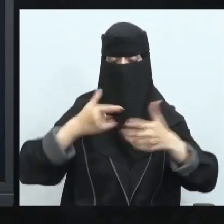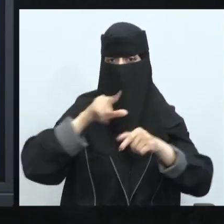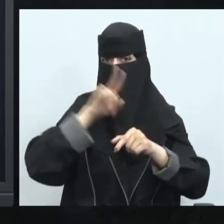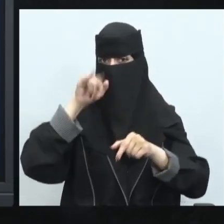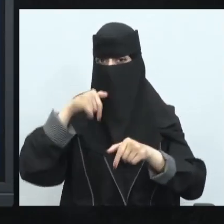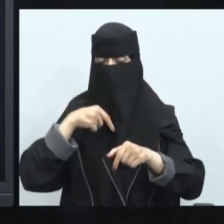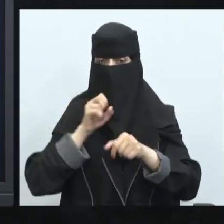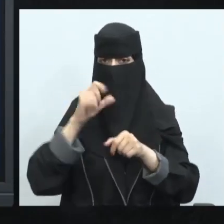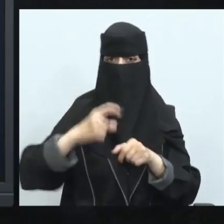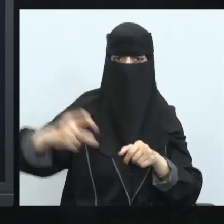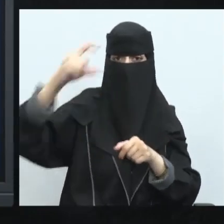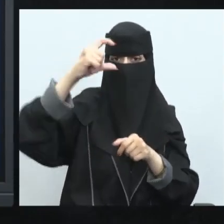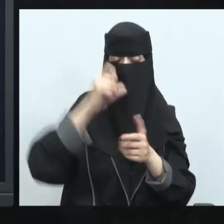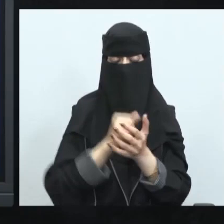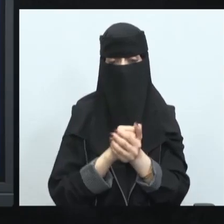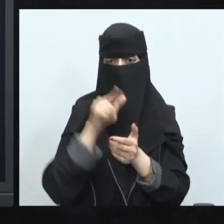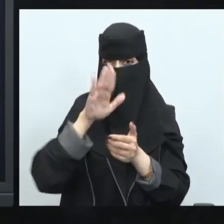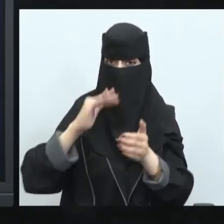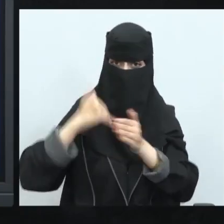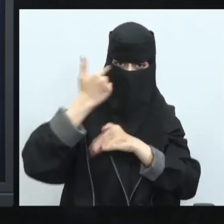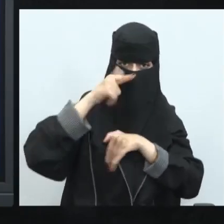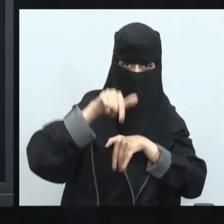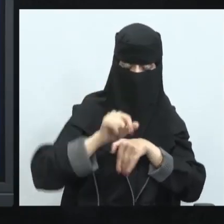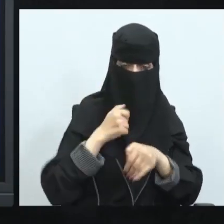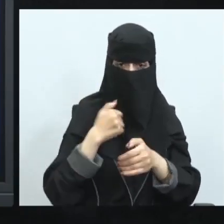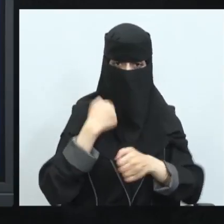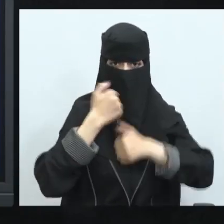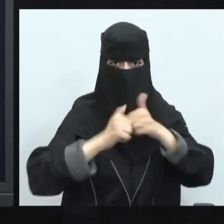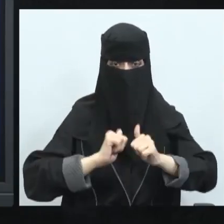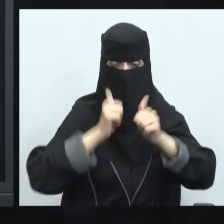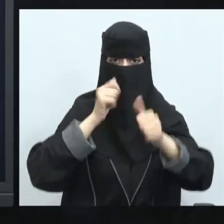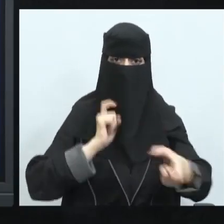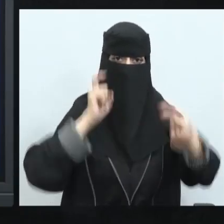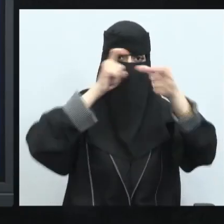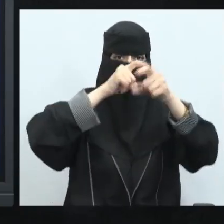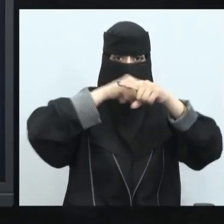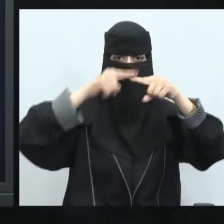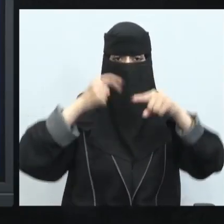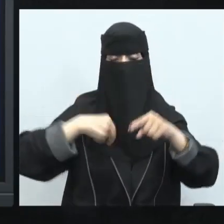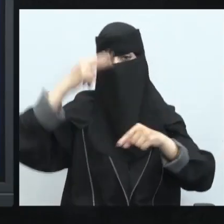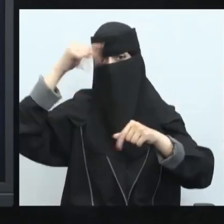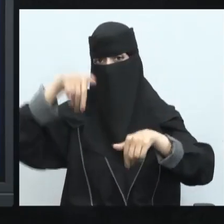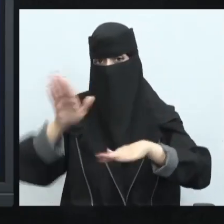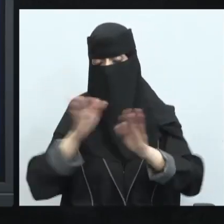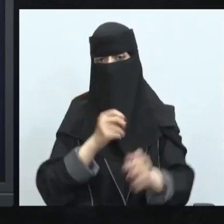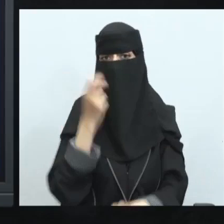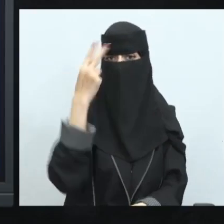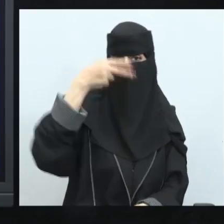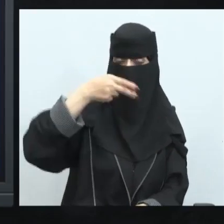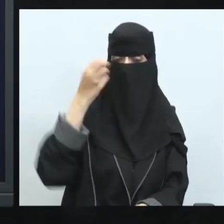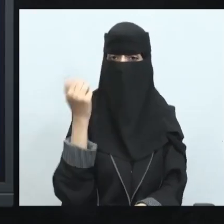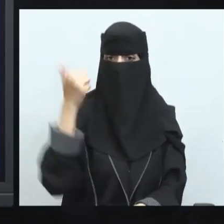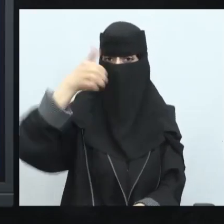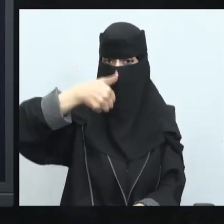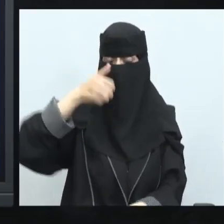للكربون وبالتالي هذه المبادرات بالتأكيد في وصول المملكة إلى 2060 أو 2060